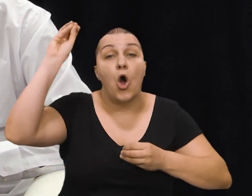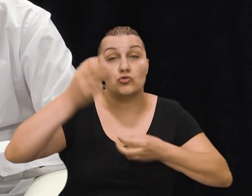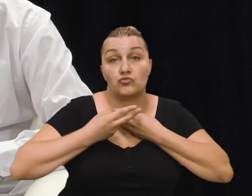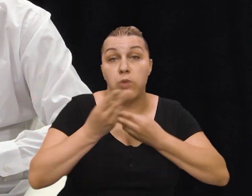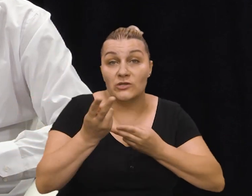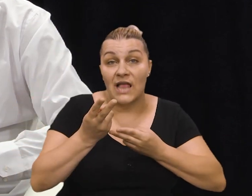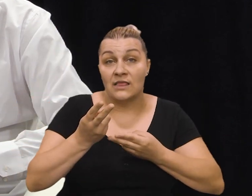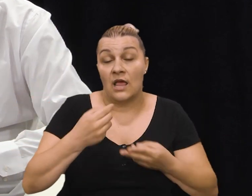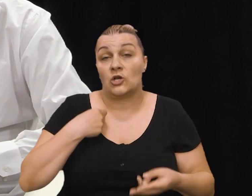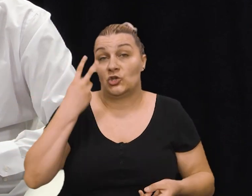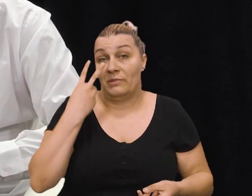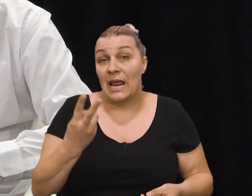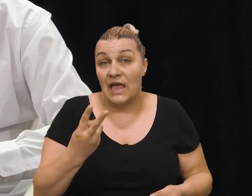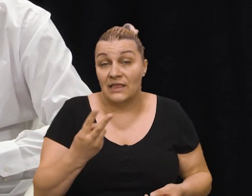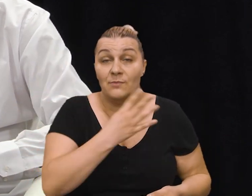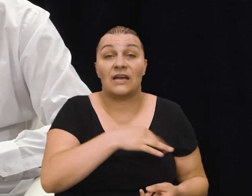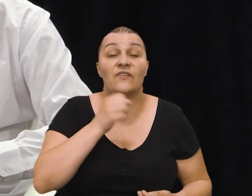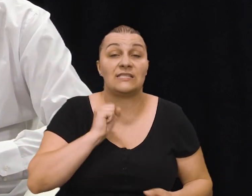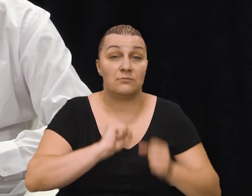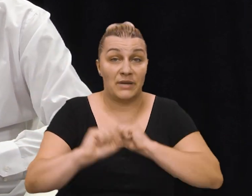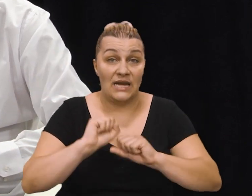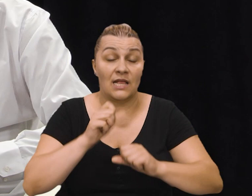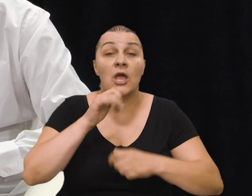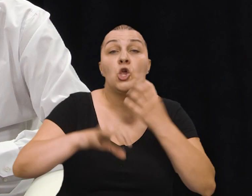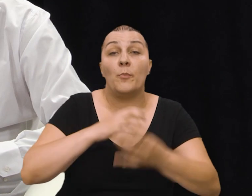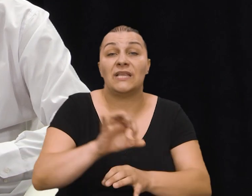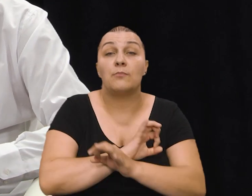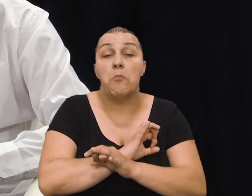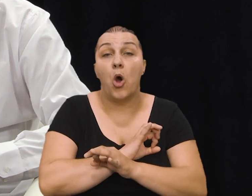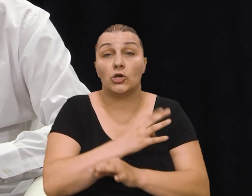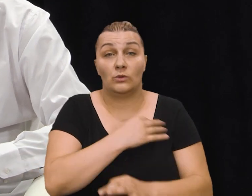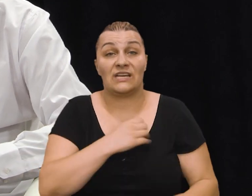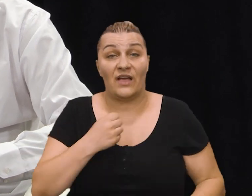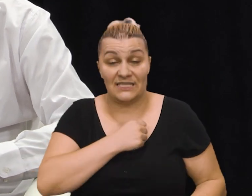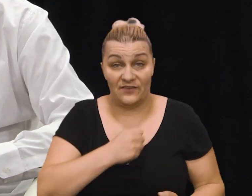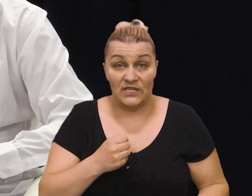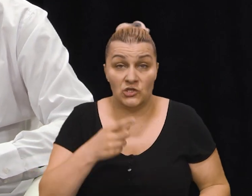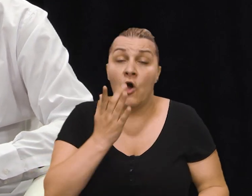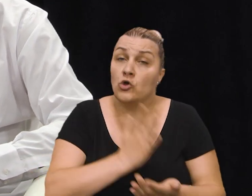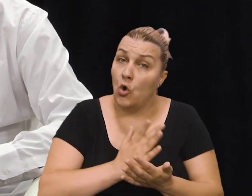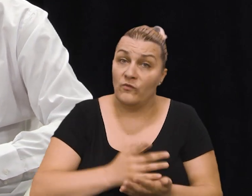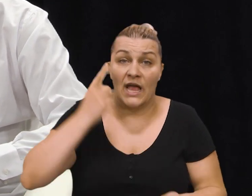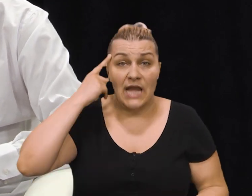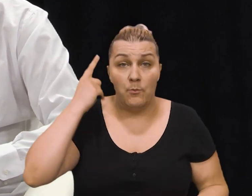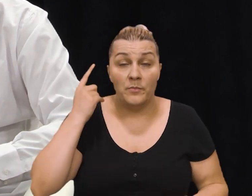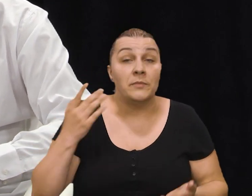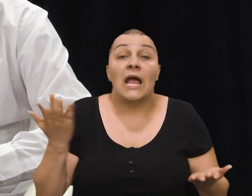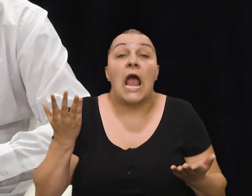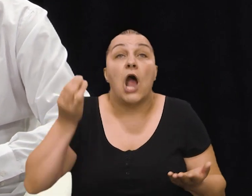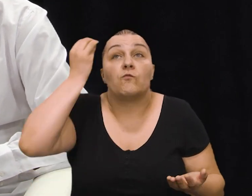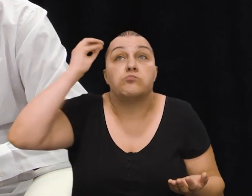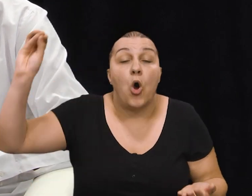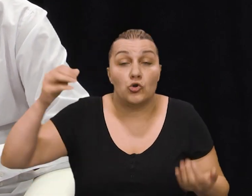postati poruku našim gledateljima hrvatskim braniteljima obiteljima poginulog hrvatskih vitezova to uvijek napominjem